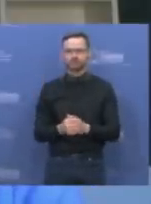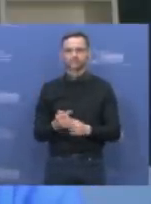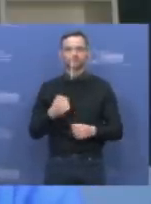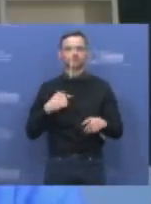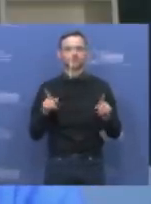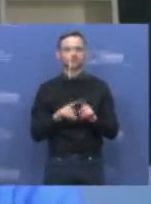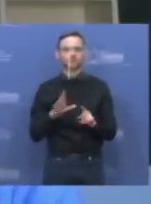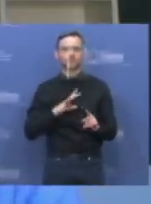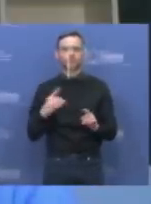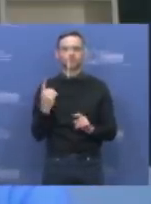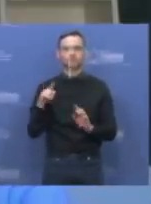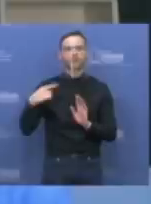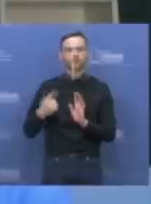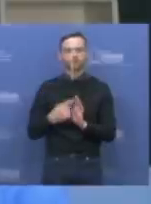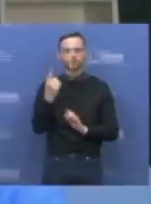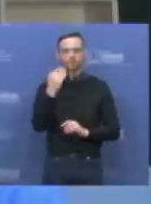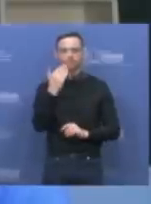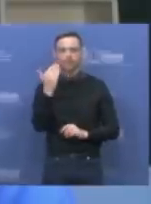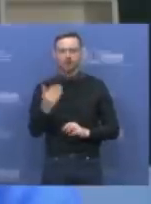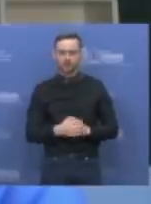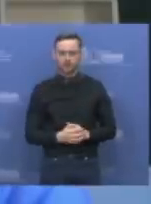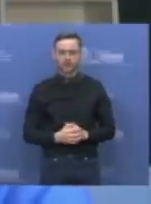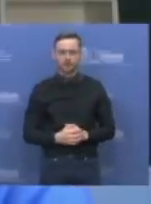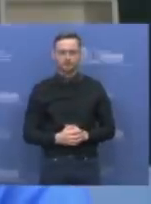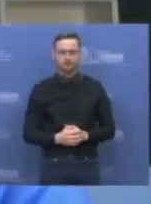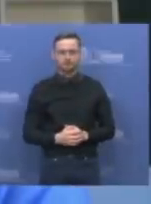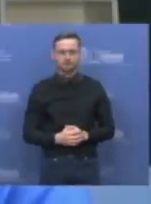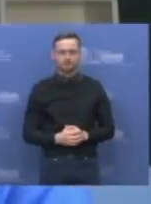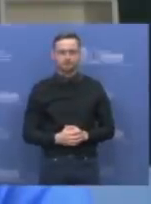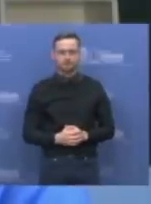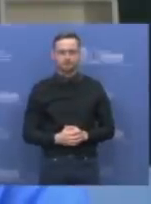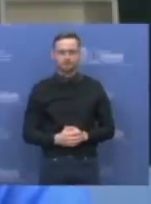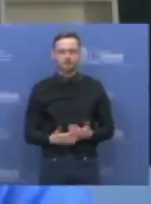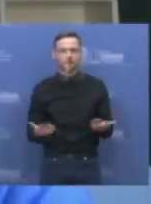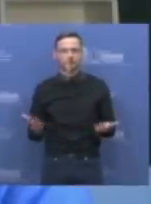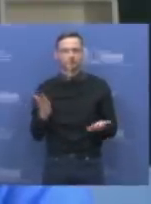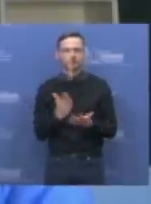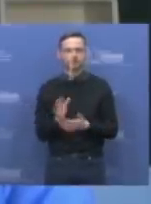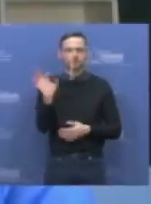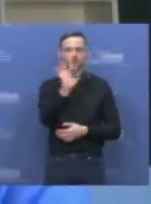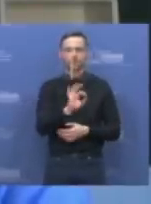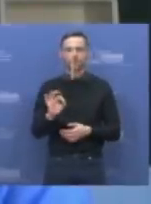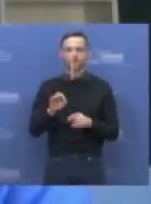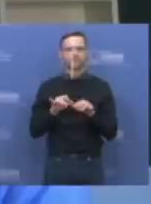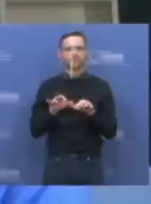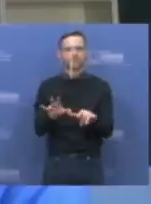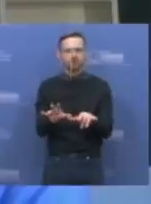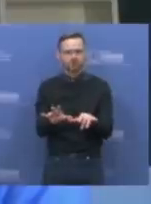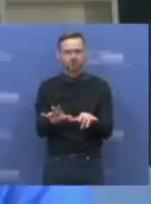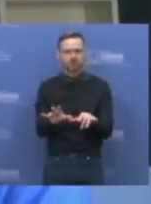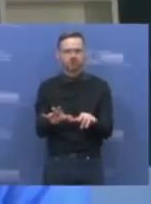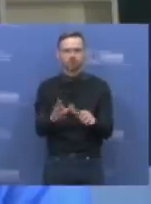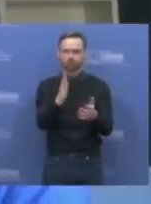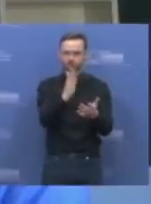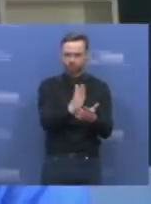pirmą klausimą teisę. Ar galima sakyti, kad kaip neišvengiamą yra ta virusų kovauši išlikimą, taip pat ir